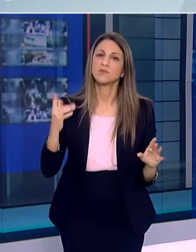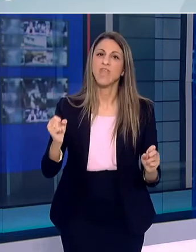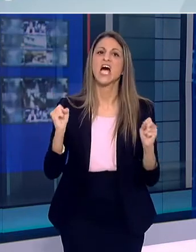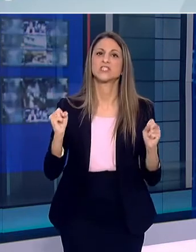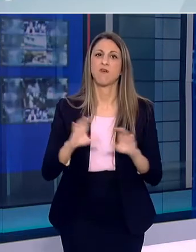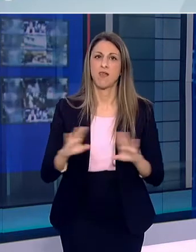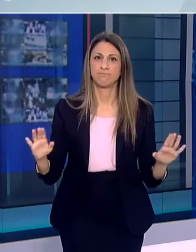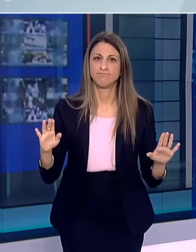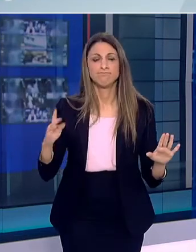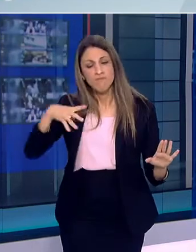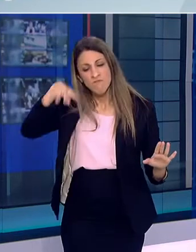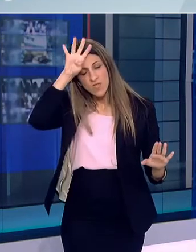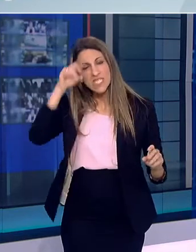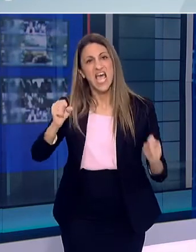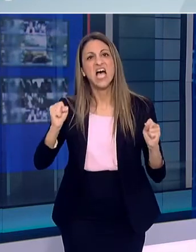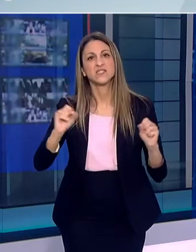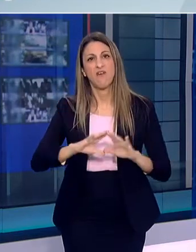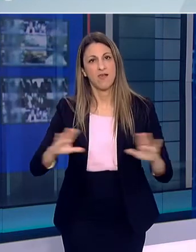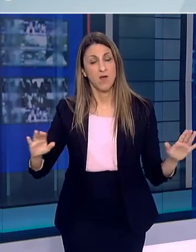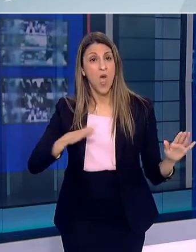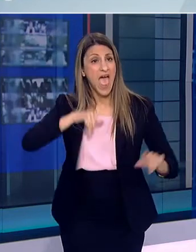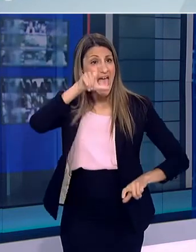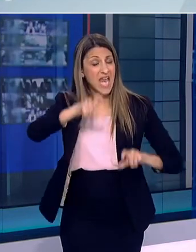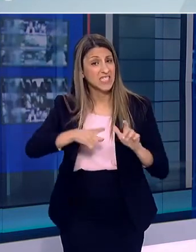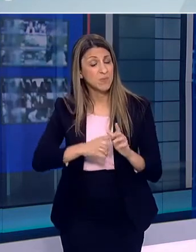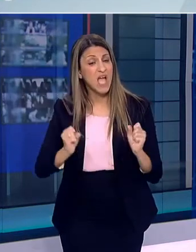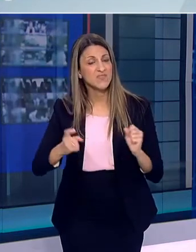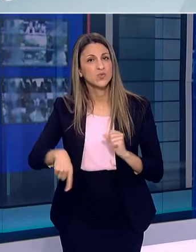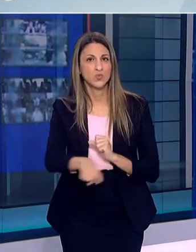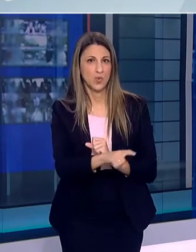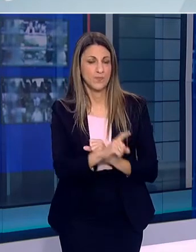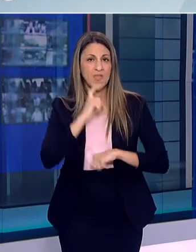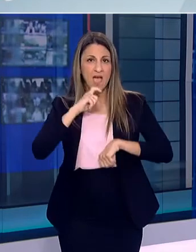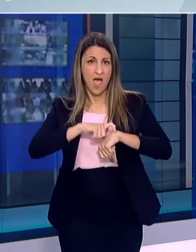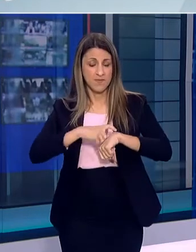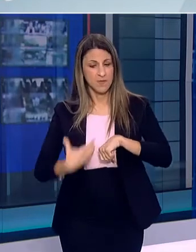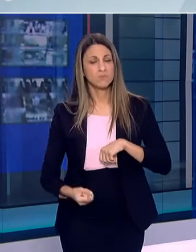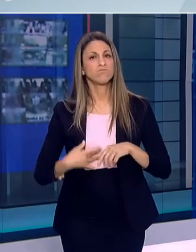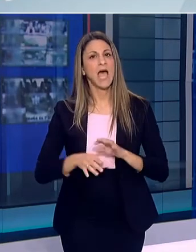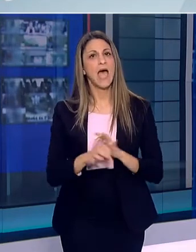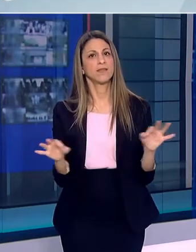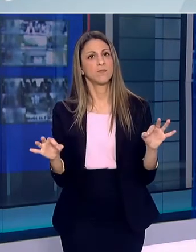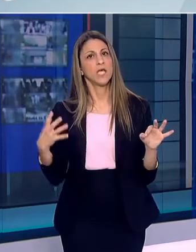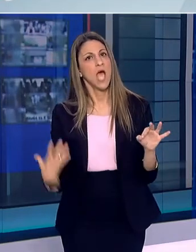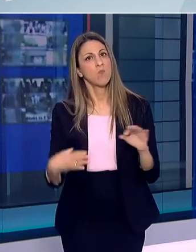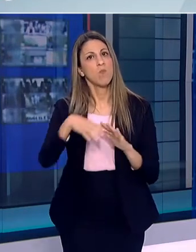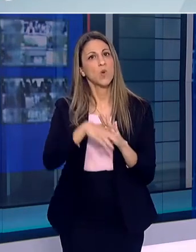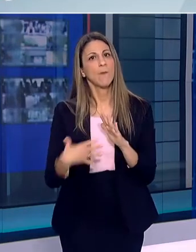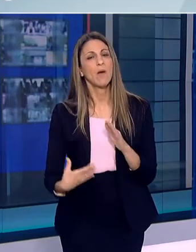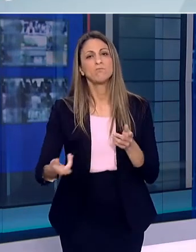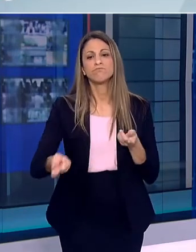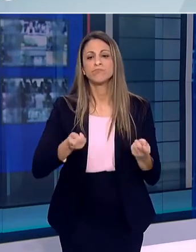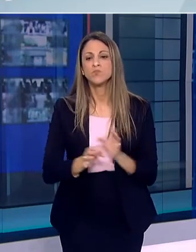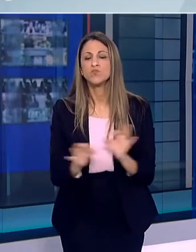ο γενικός πληθυσμός οι Έλληνες πολίτες Άλλωστε ο μηχανισμός μας ο μηχανισμός της πολιτικής προστασίας παραμένει σε πλήρη